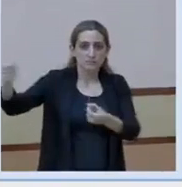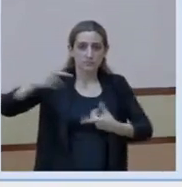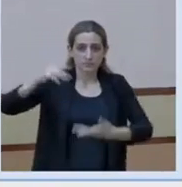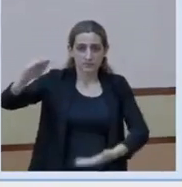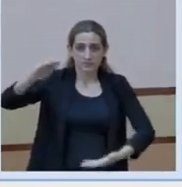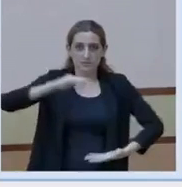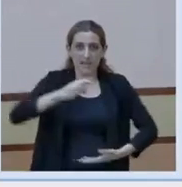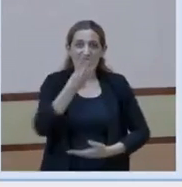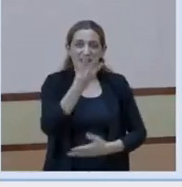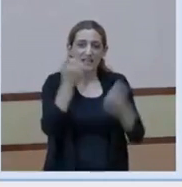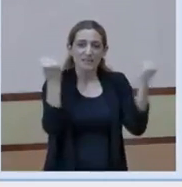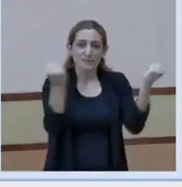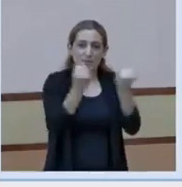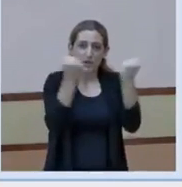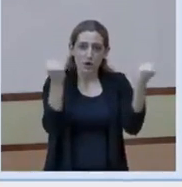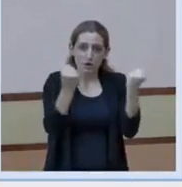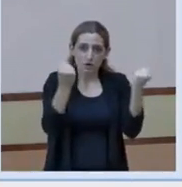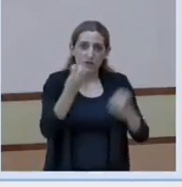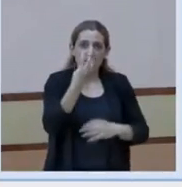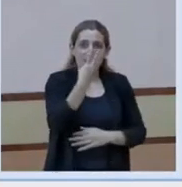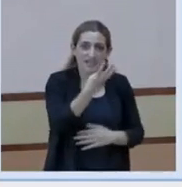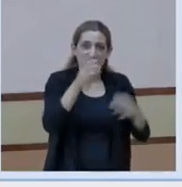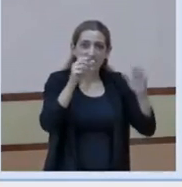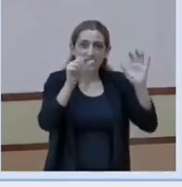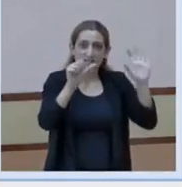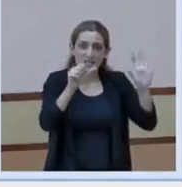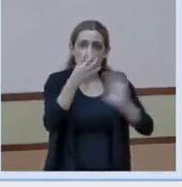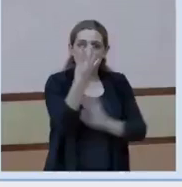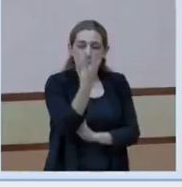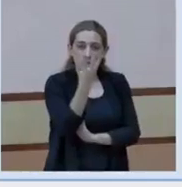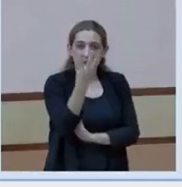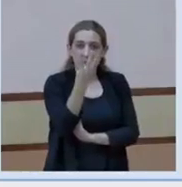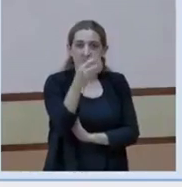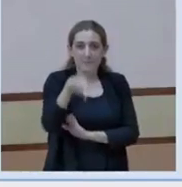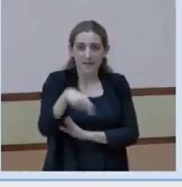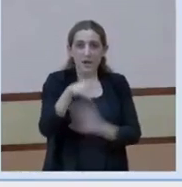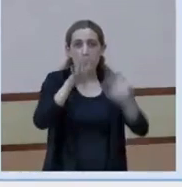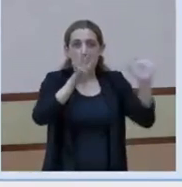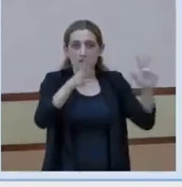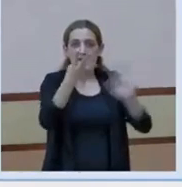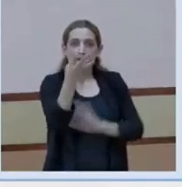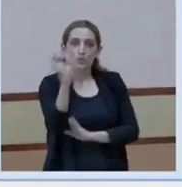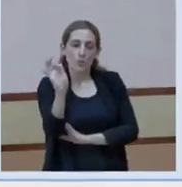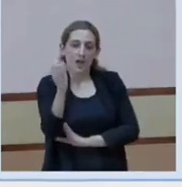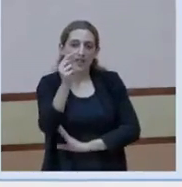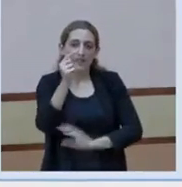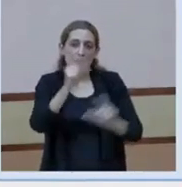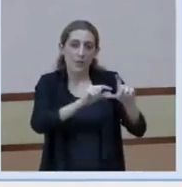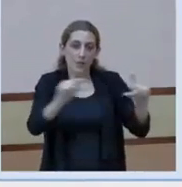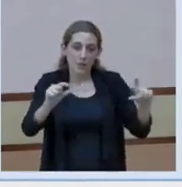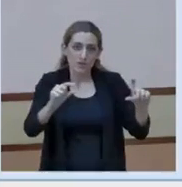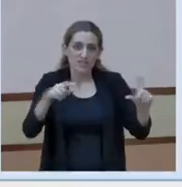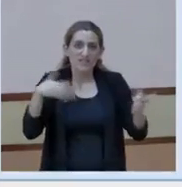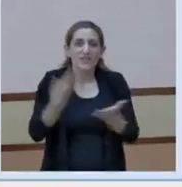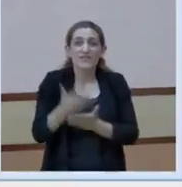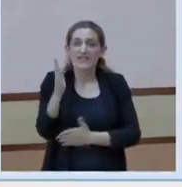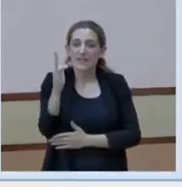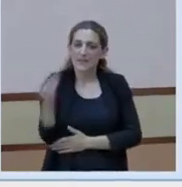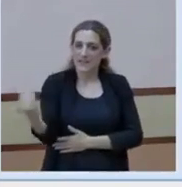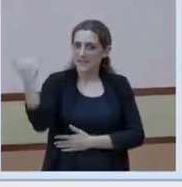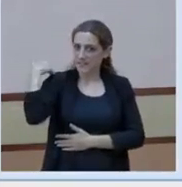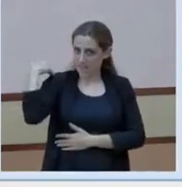3.364.940 dosis fins al divendres passat, aquí tenen la